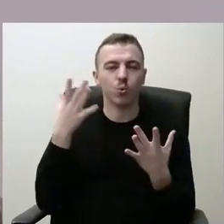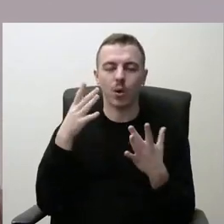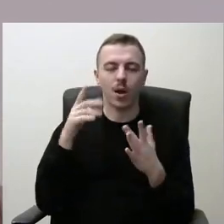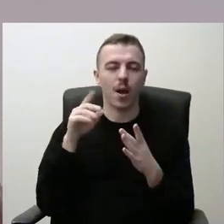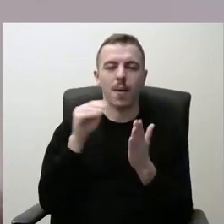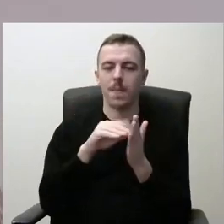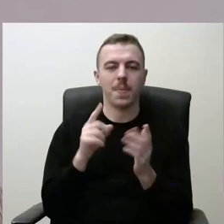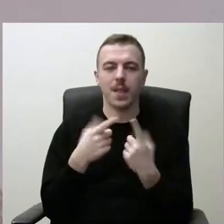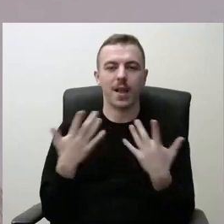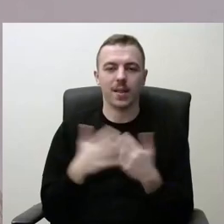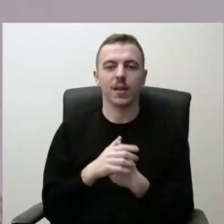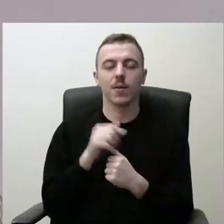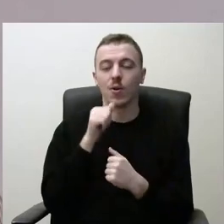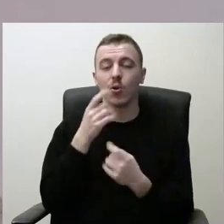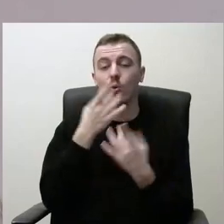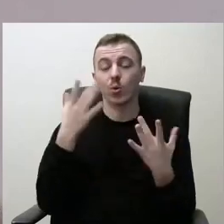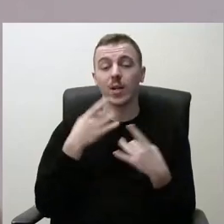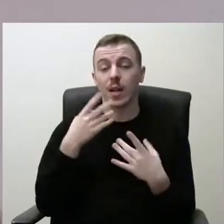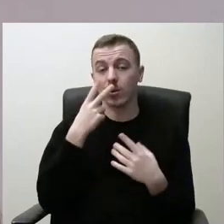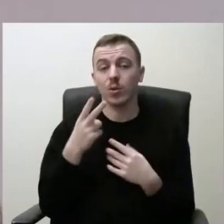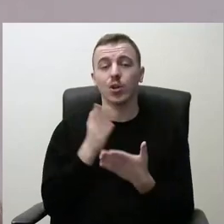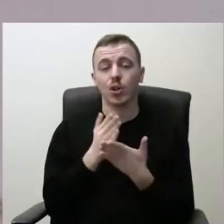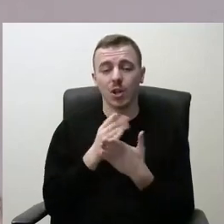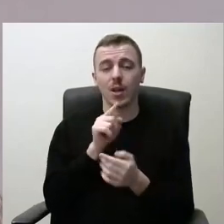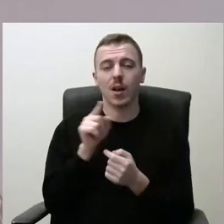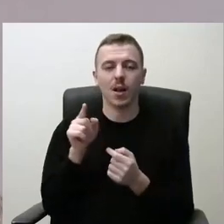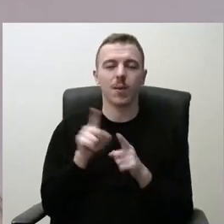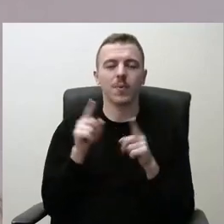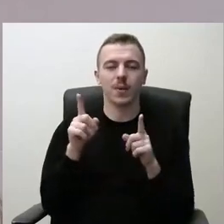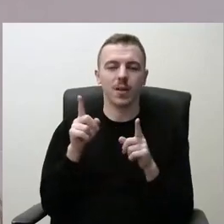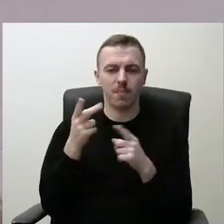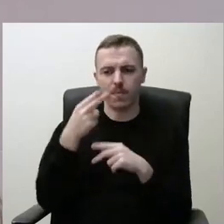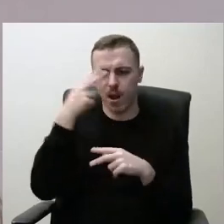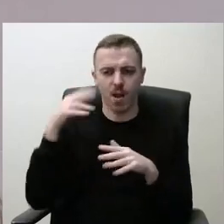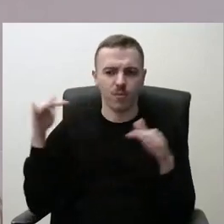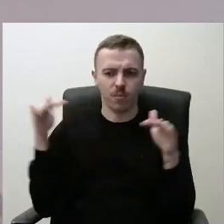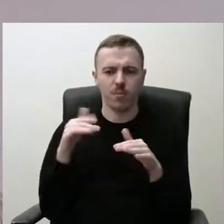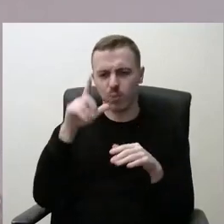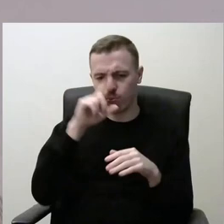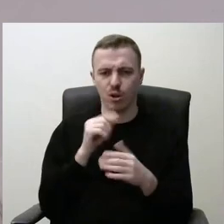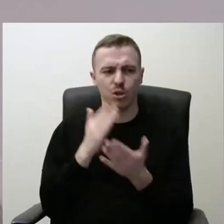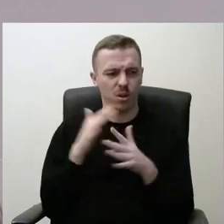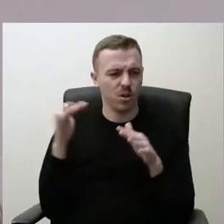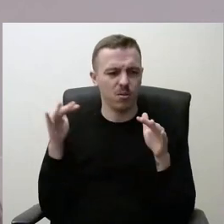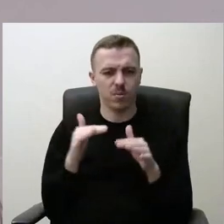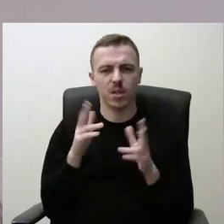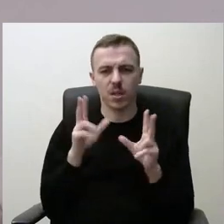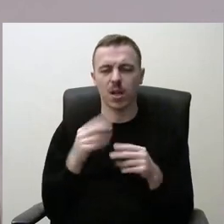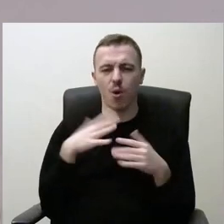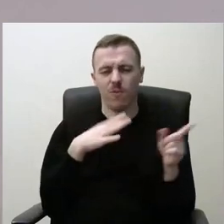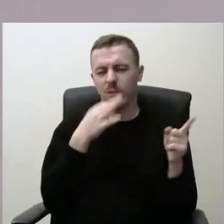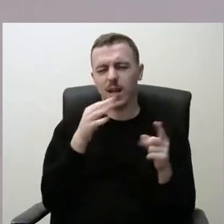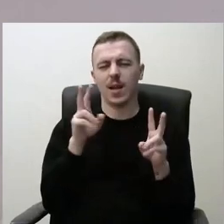rajono kultūrinius renginius, taip kai kurie yra tiesiog nacionalinių lygmenių pripažinti renginiai, kurie jau čia šiandien buvo paminėta,